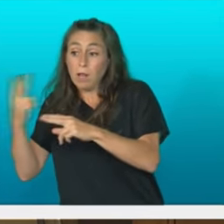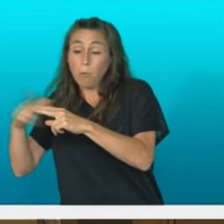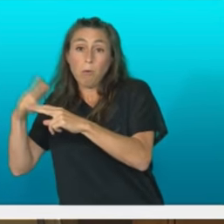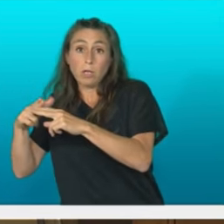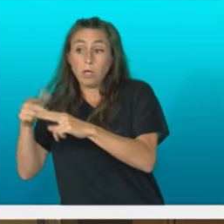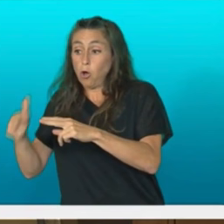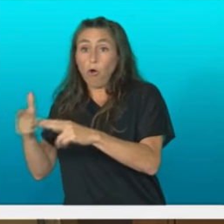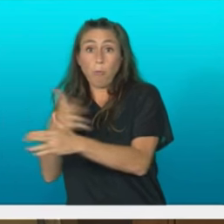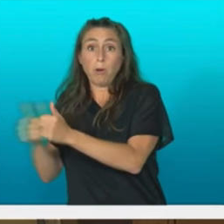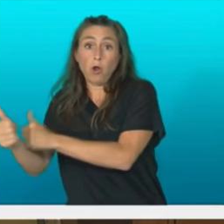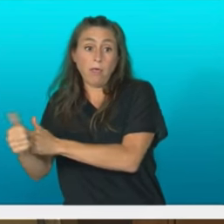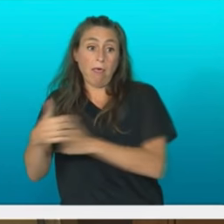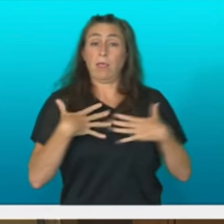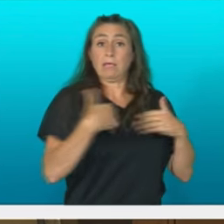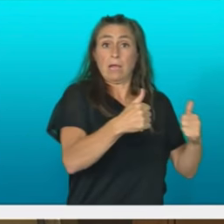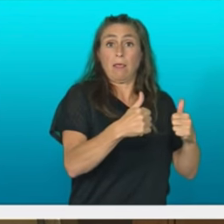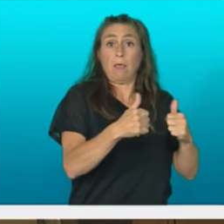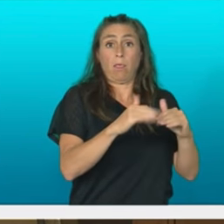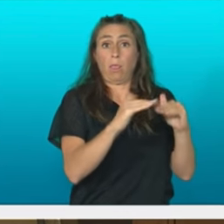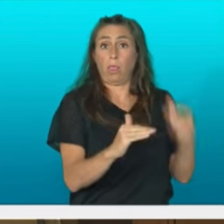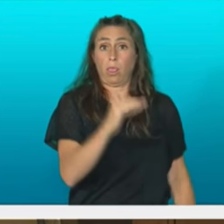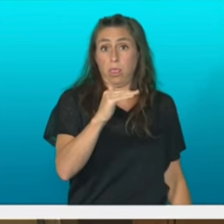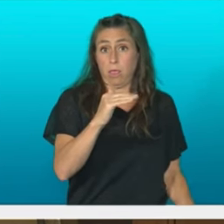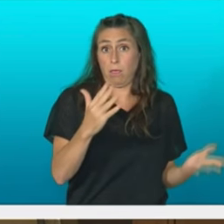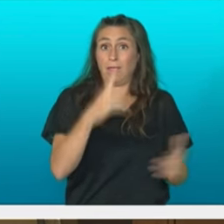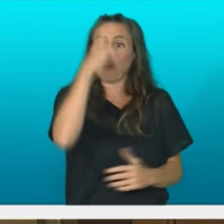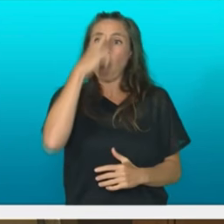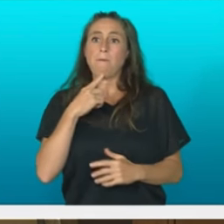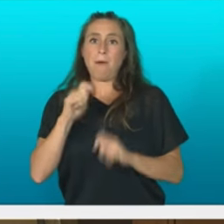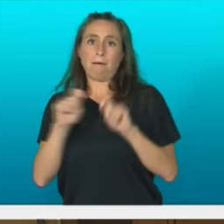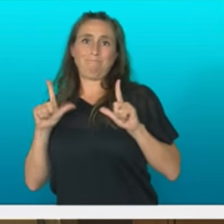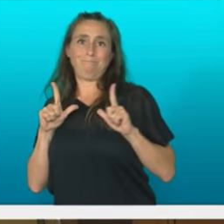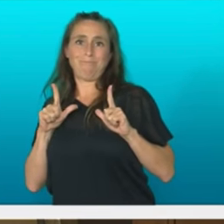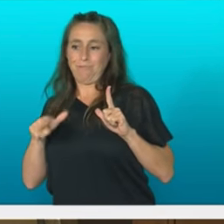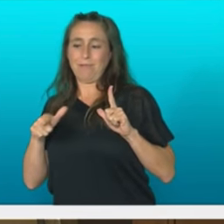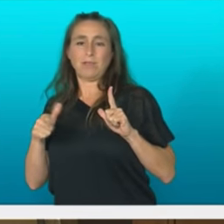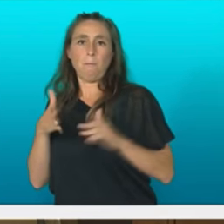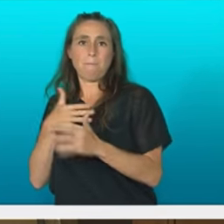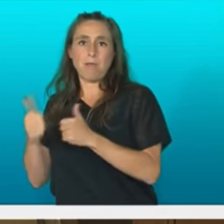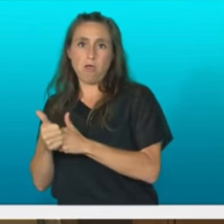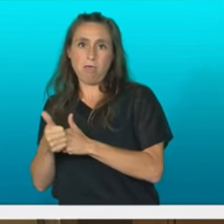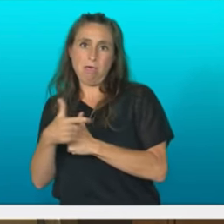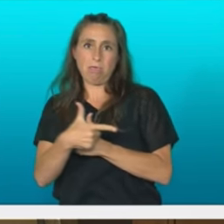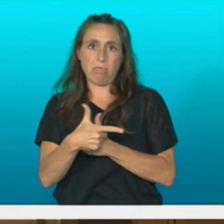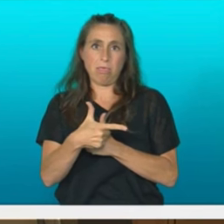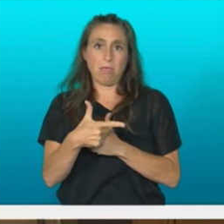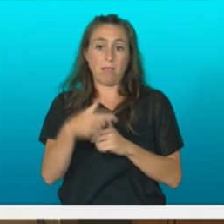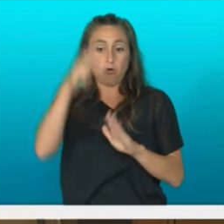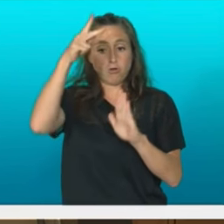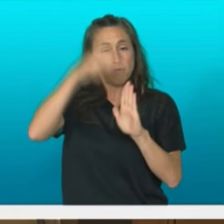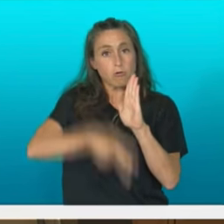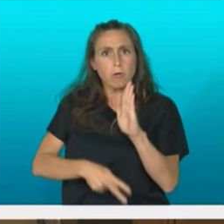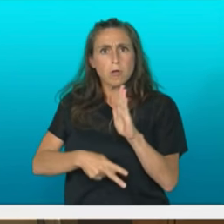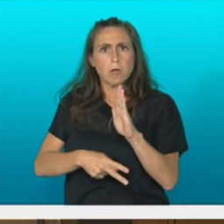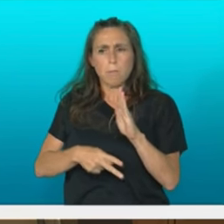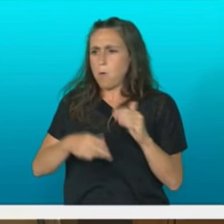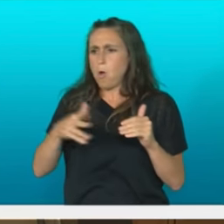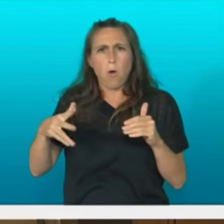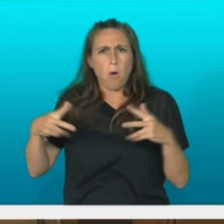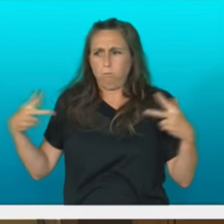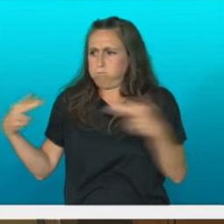zenbaitetan. Irudia, eraginkortasunaren gainetik jarri du gobernuonek batez ere neurrimurri zaila eta daioz eta